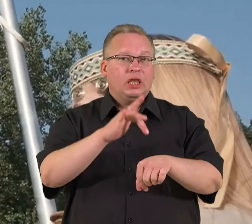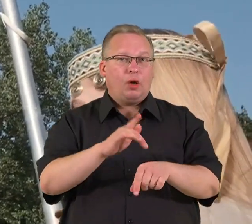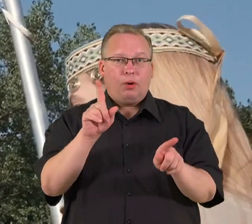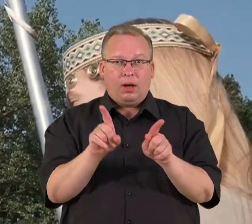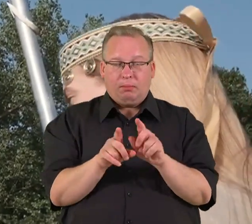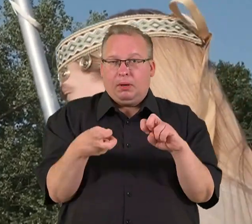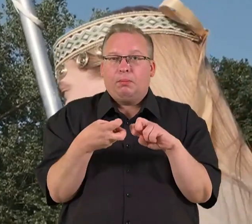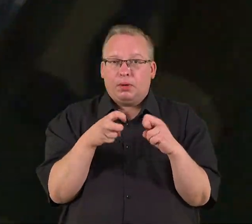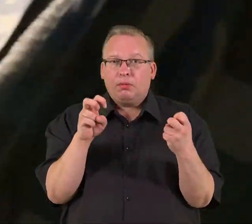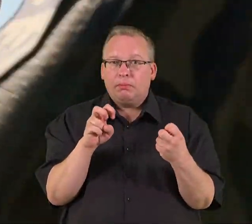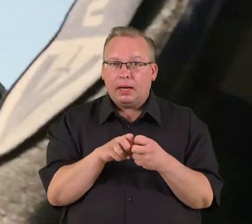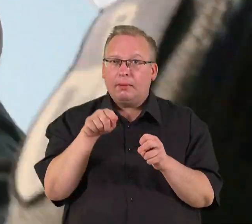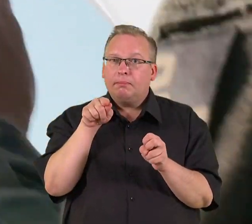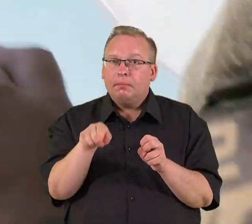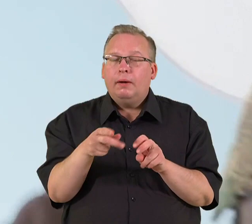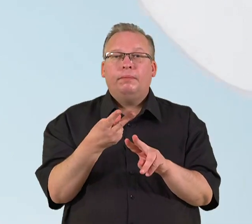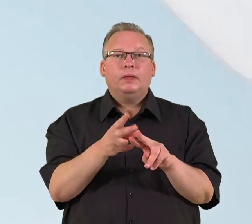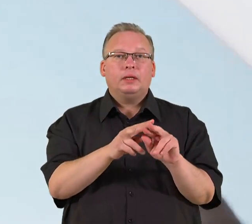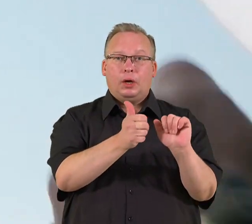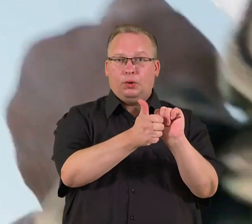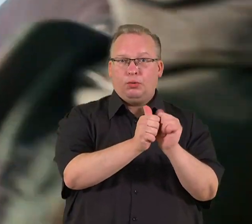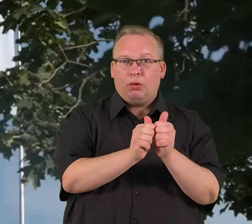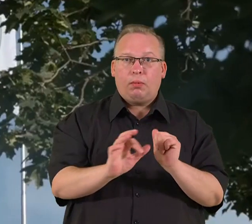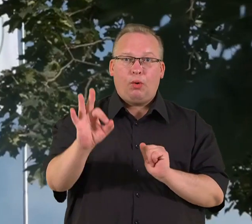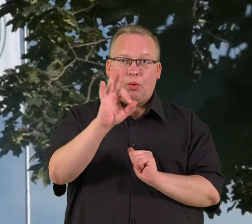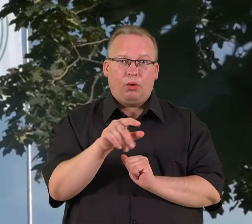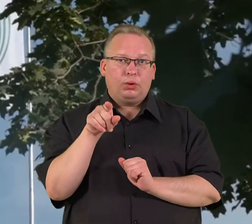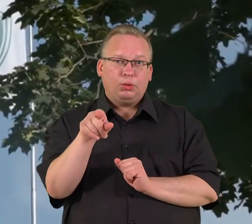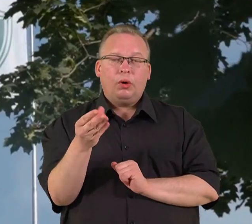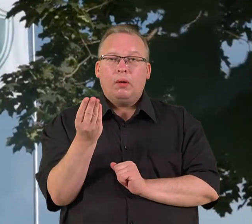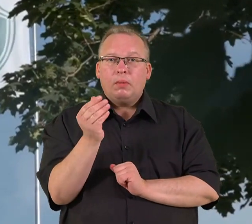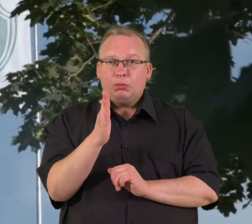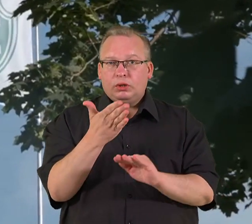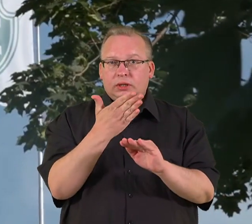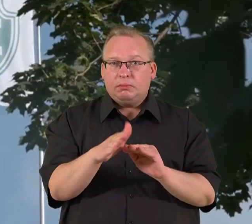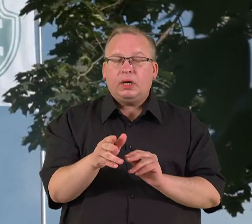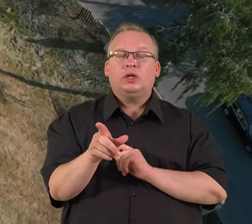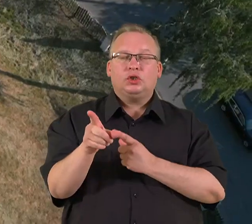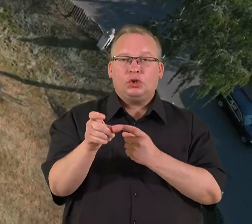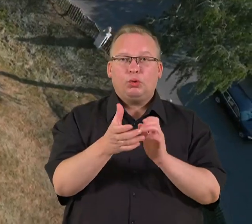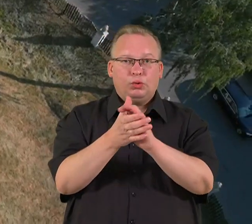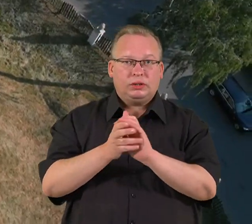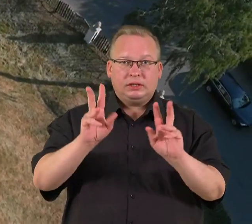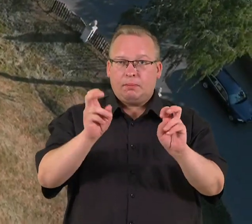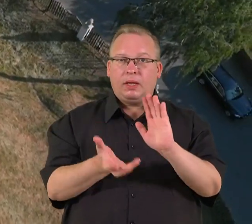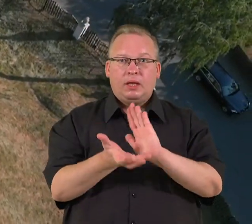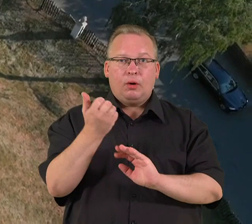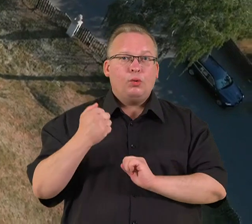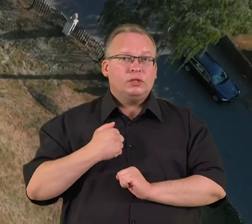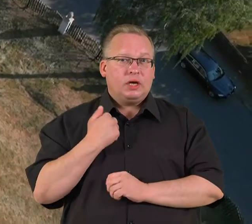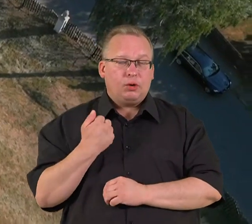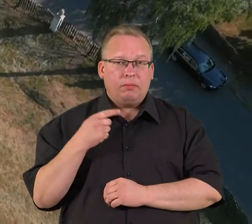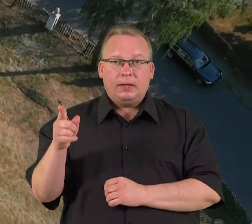tiek tokia problema, kad tada, na, konkuruojama dėl tų pinigų, jeigu tai bus skirta šaulių sąjungui, tada kažko negaus kariuomenė.